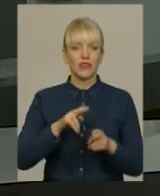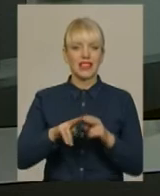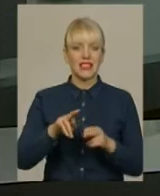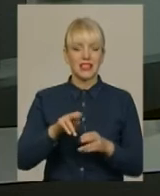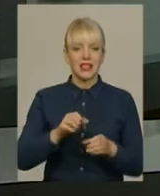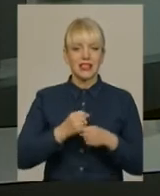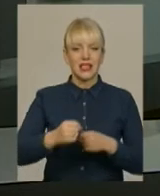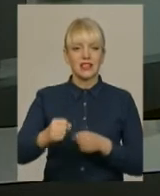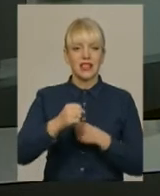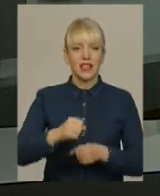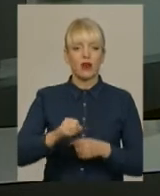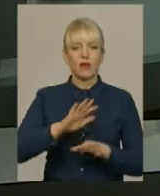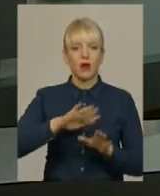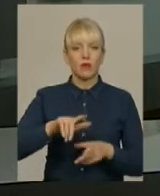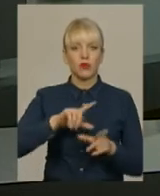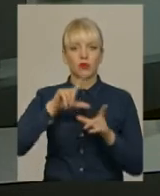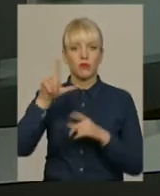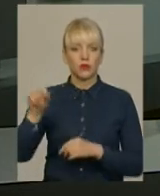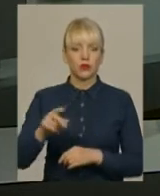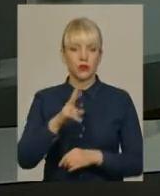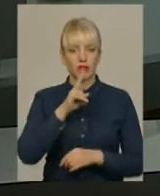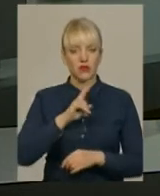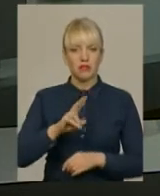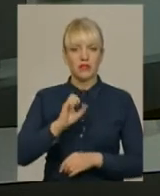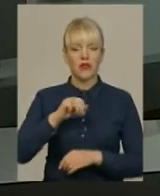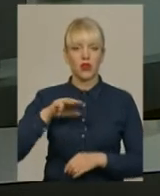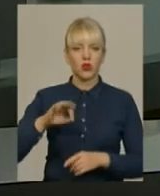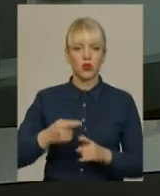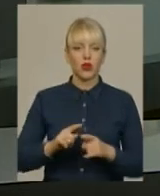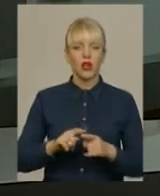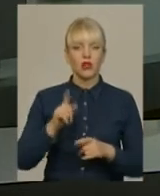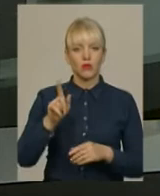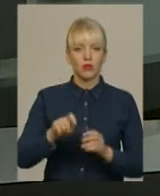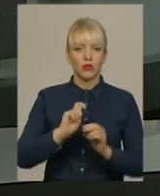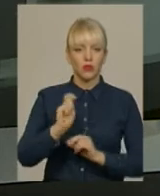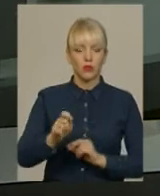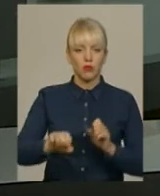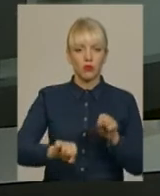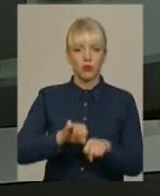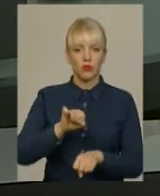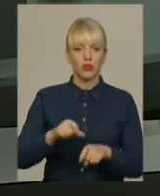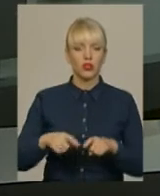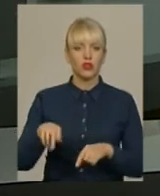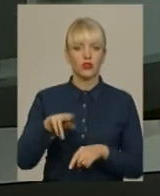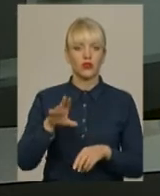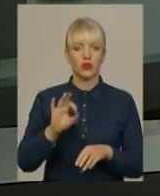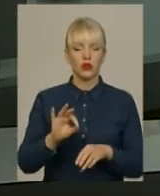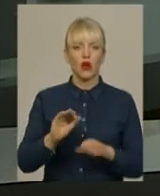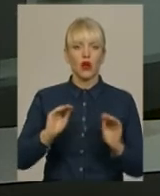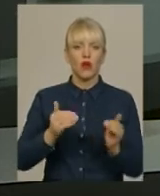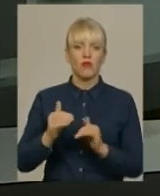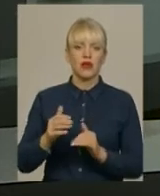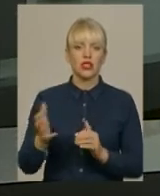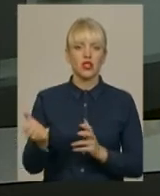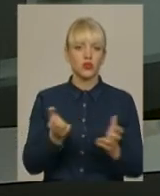згодом поїхав на два місяці у зону АТО. Вео голови суду інкримінують порушення, встановлених законом обмежень щодо сумісництва та